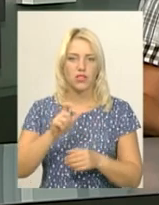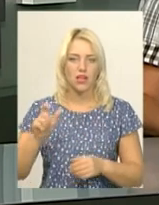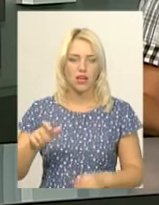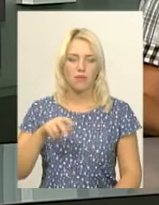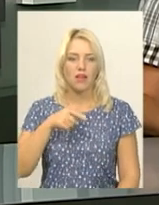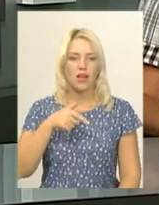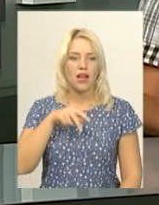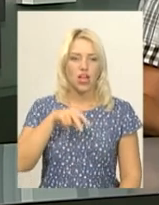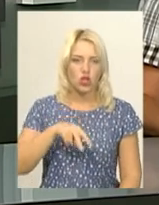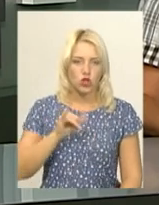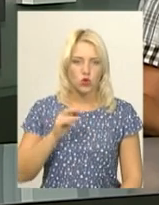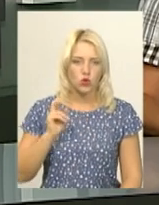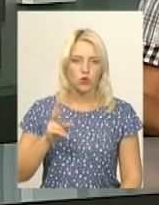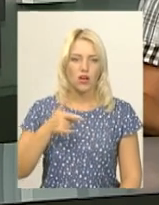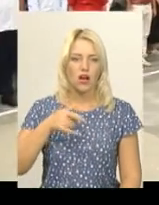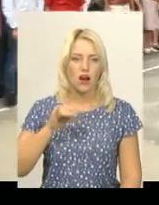Грабарчук. Подробиці далі.